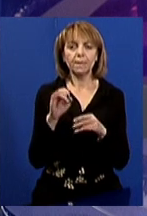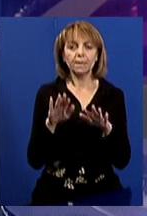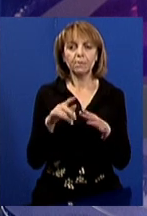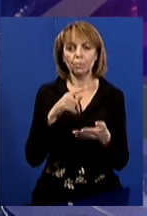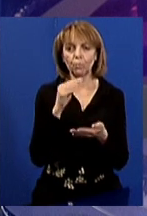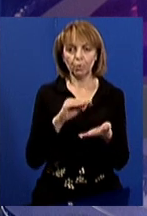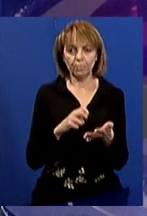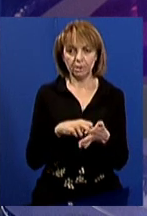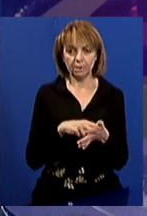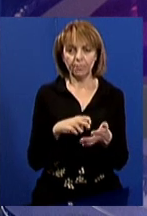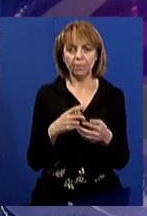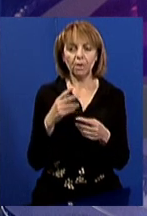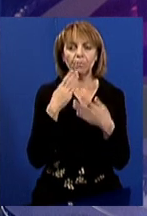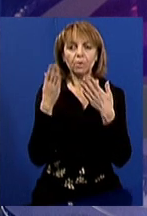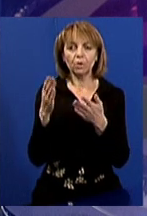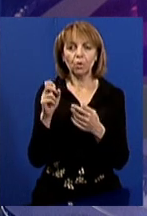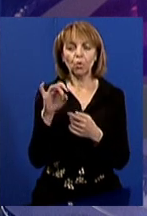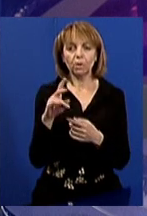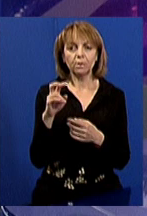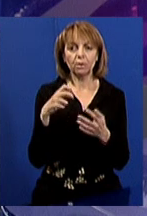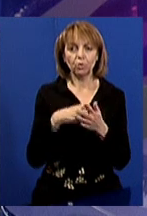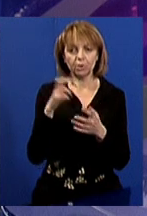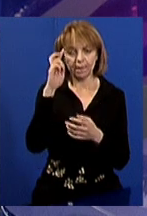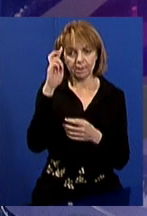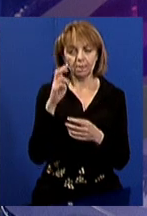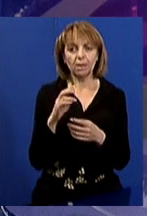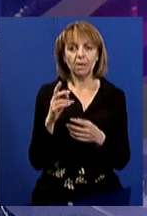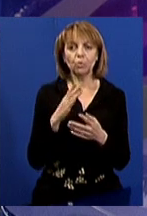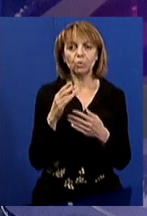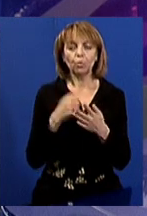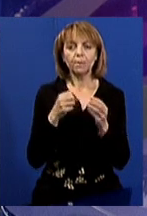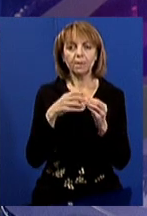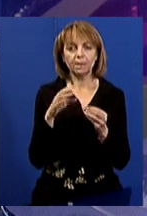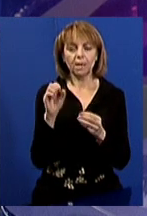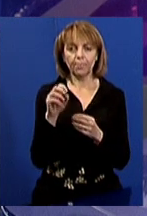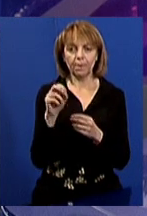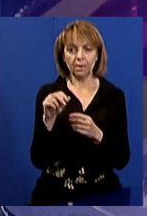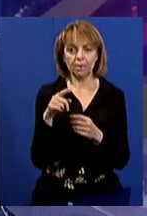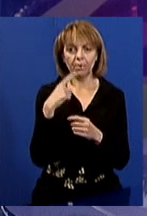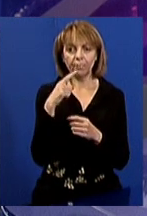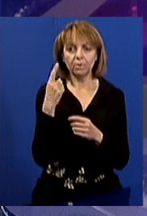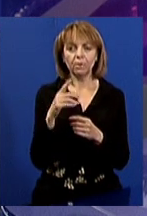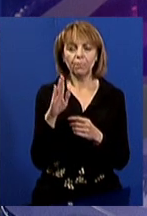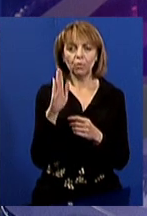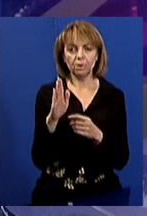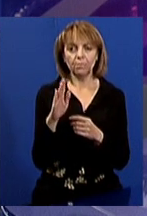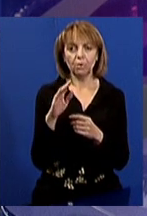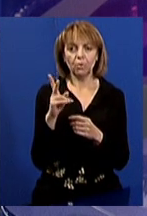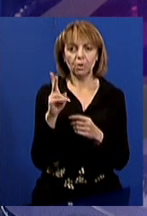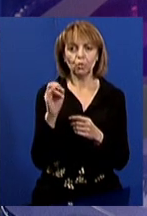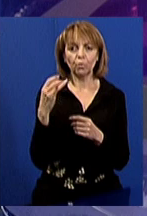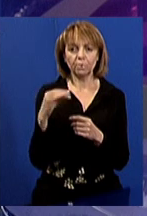прописки. Звернутися до органів держреєстрів треба до 15 квітня, говорить очільник адміністрації Шевченківського району Володимир